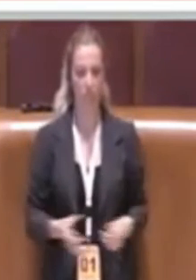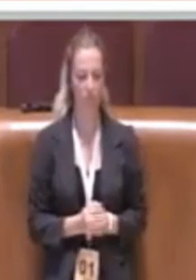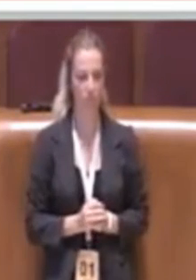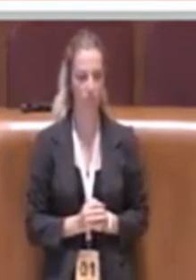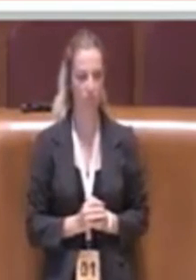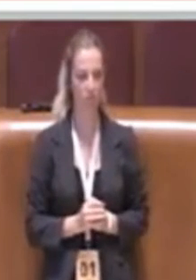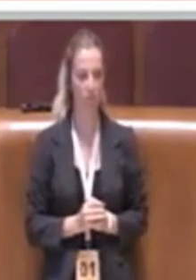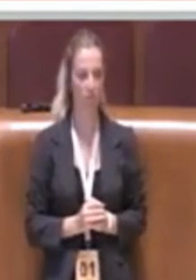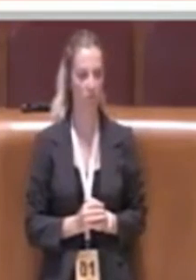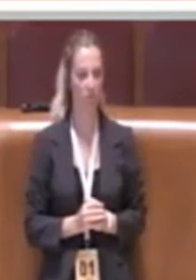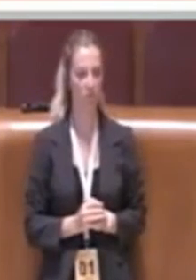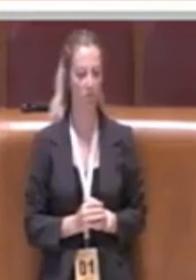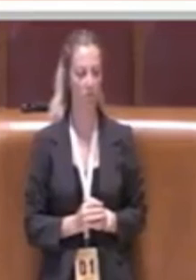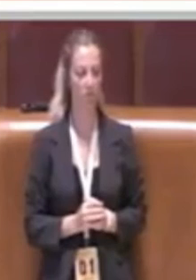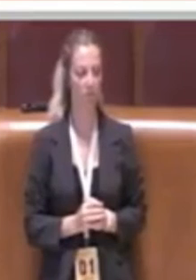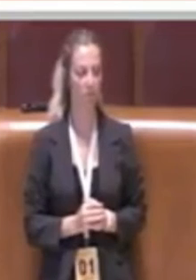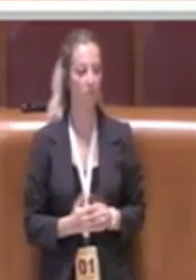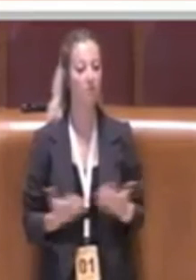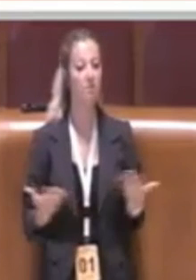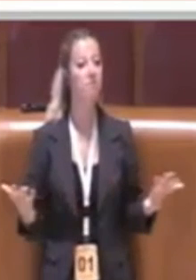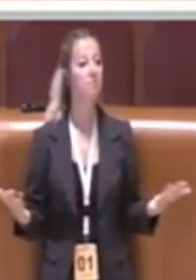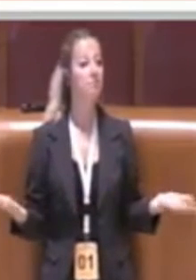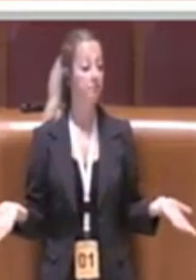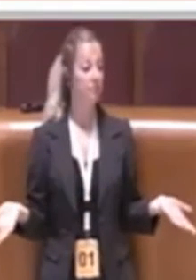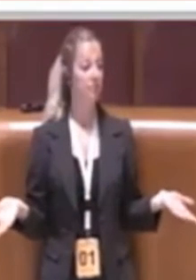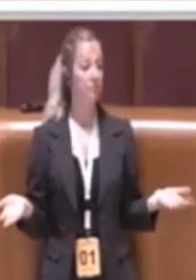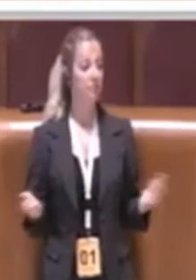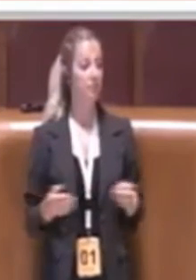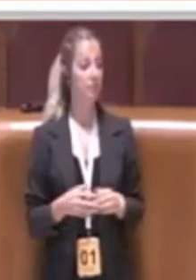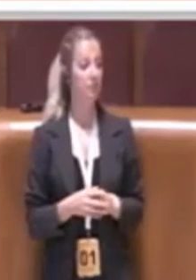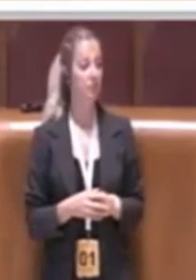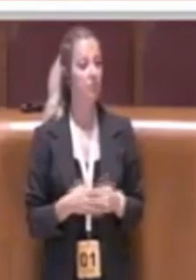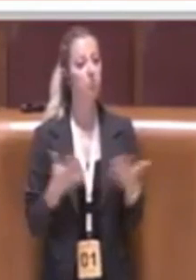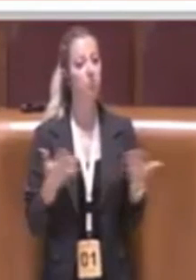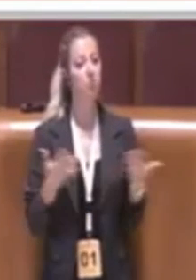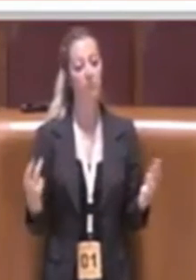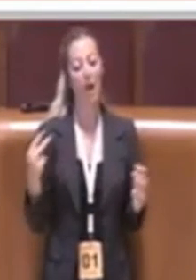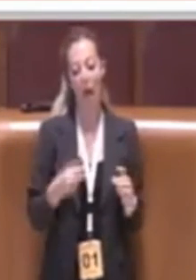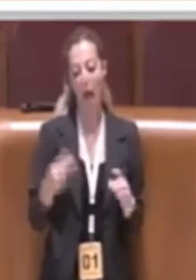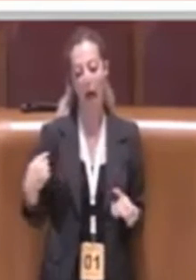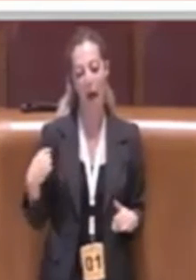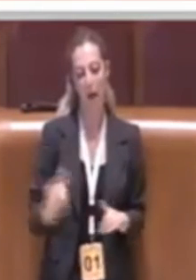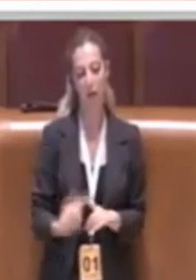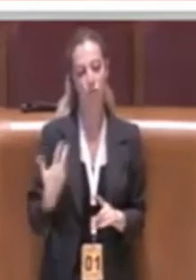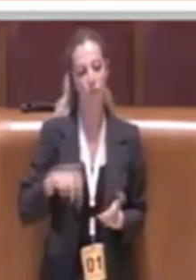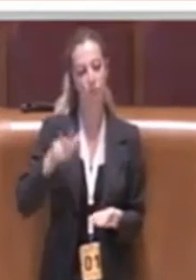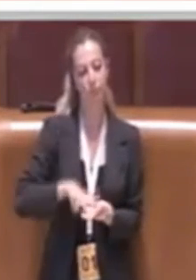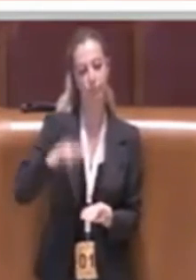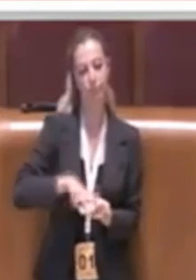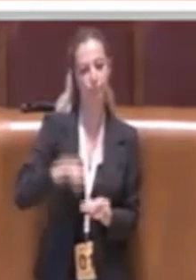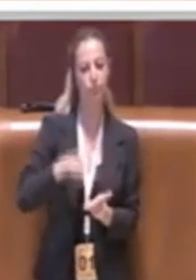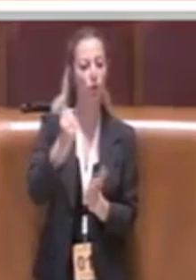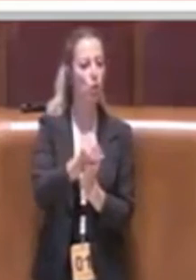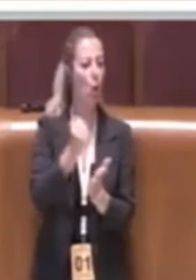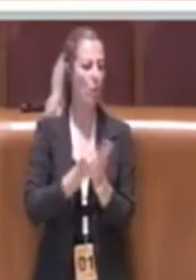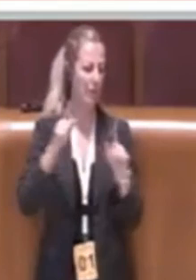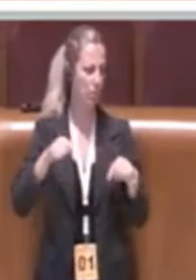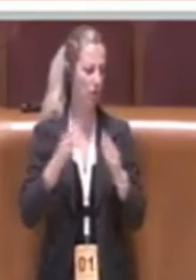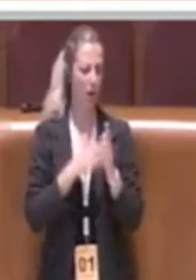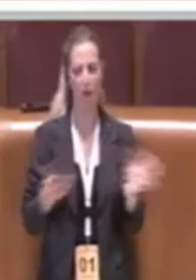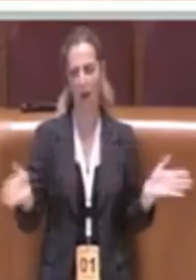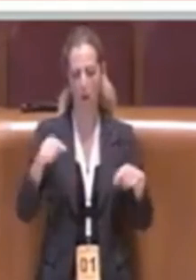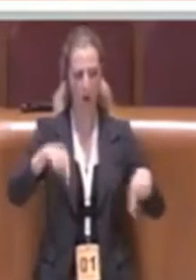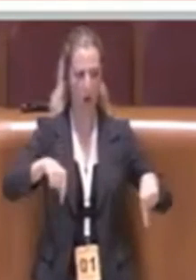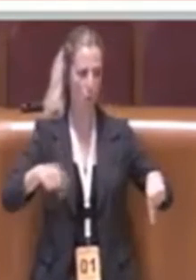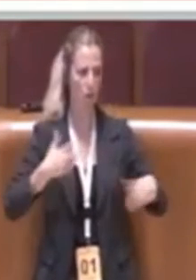Pertanto, in questi anni, purtroppo, sono stati approvati tanti documenti, anche in questa aula